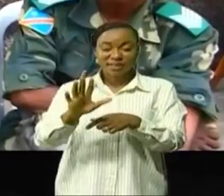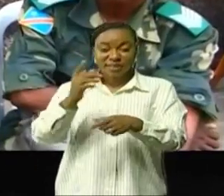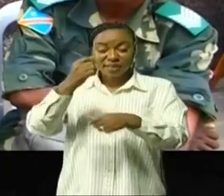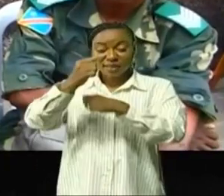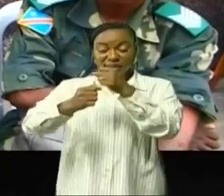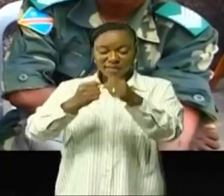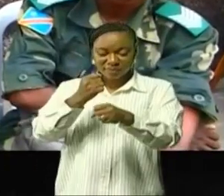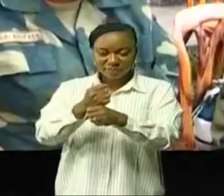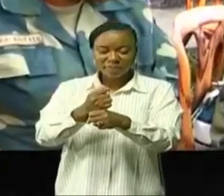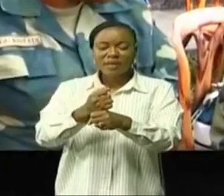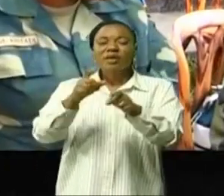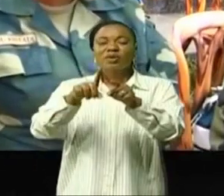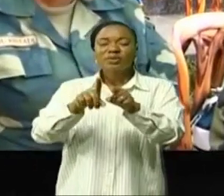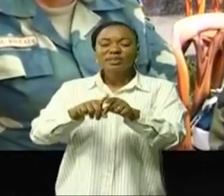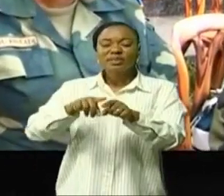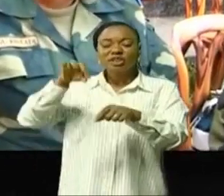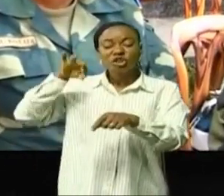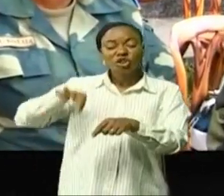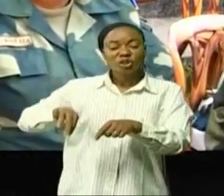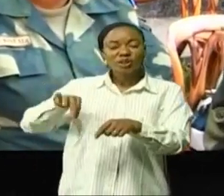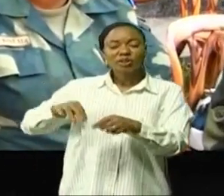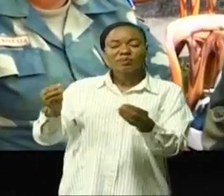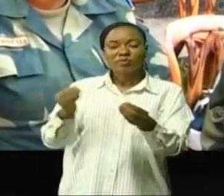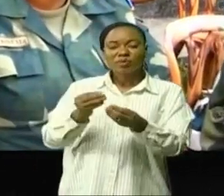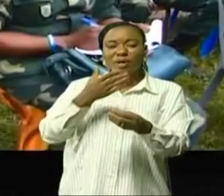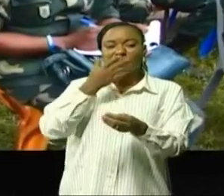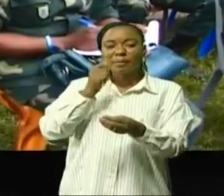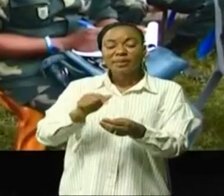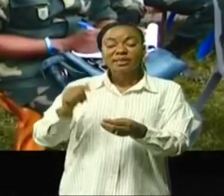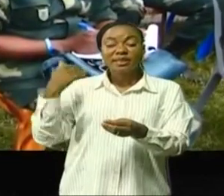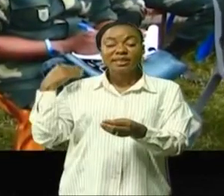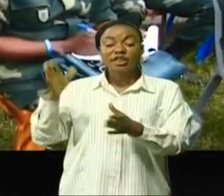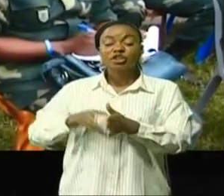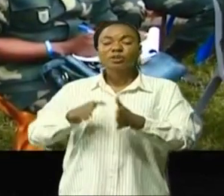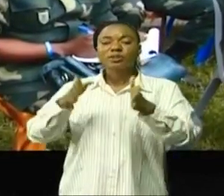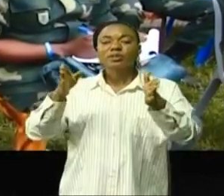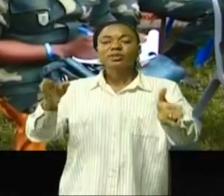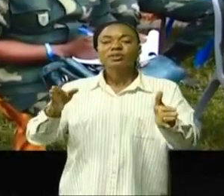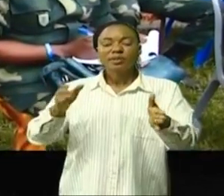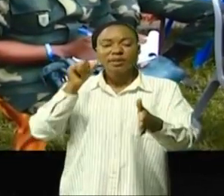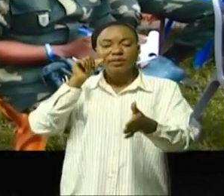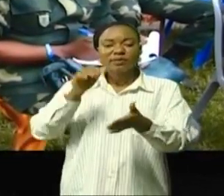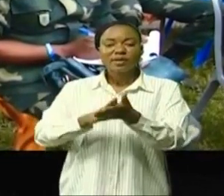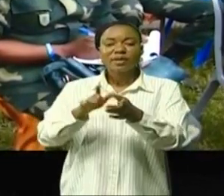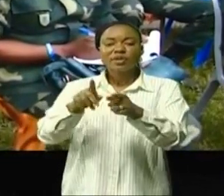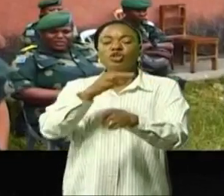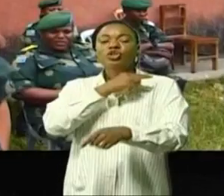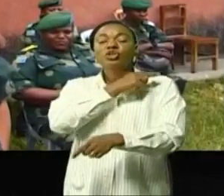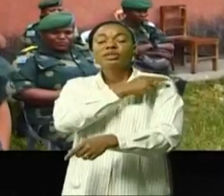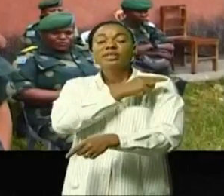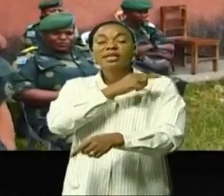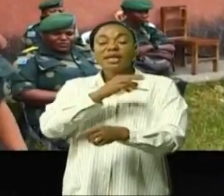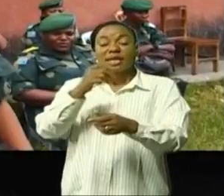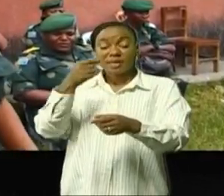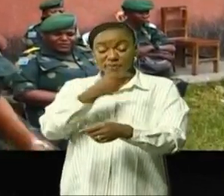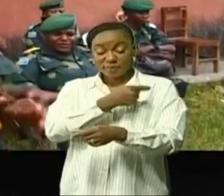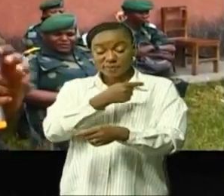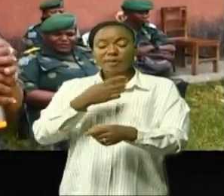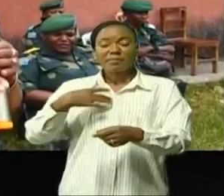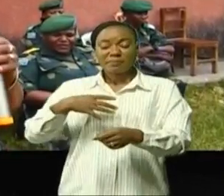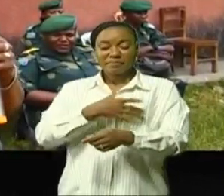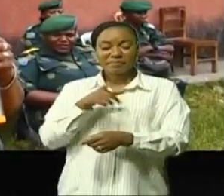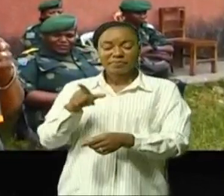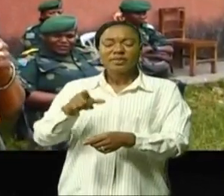RDC. Occasion pour les points focals genre de l'état-major général de Fardessé, le général Justine Chéchi Mayou